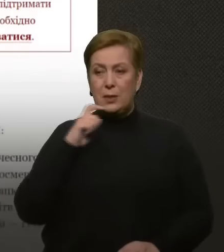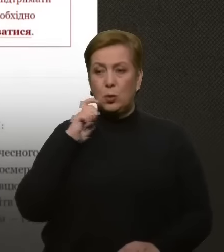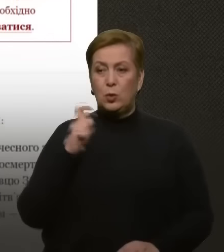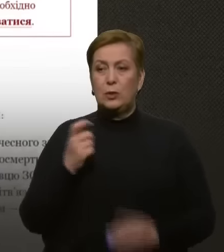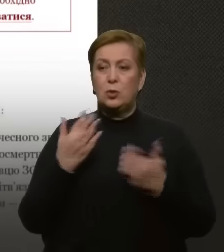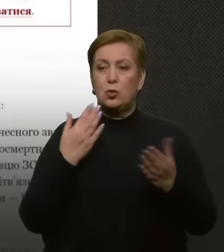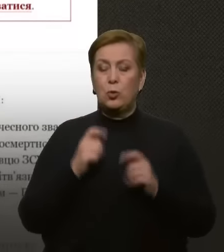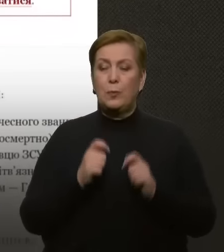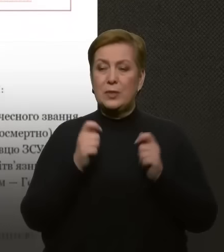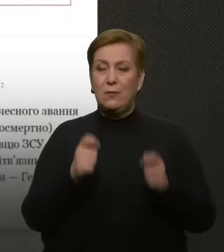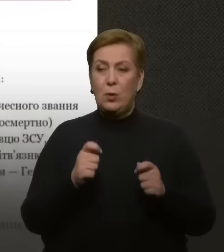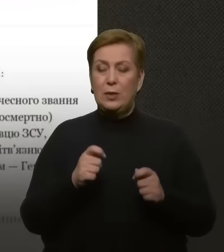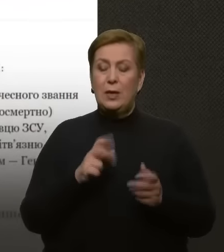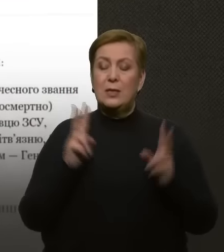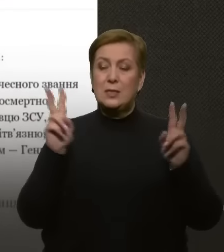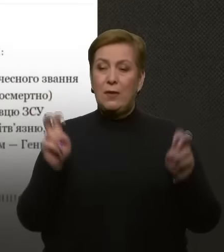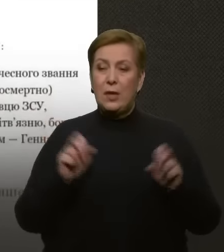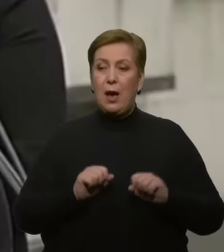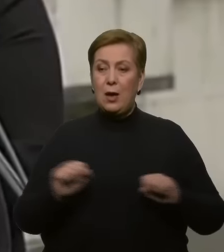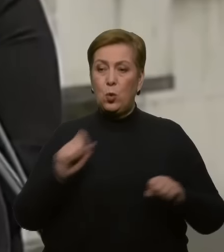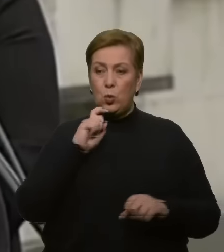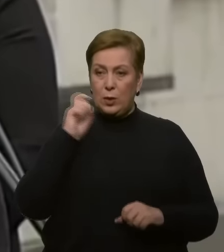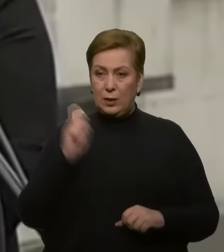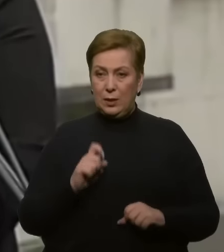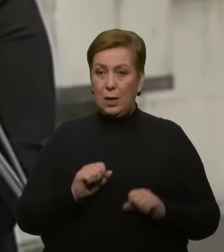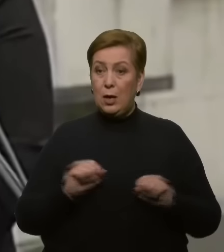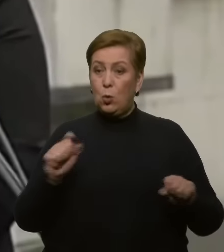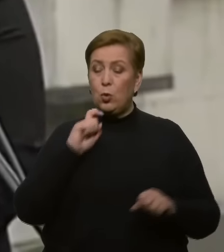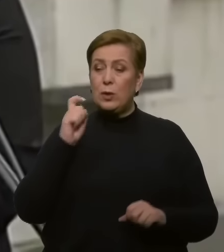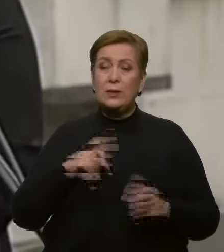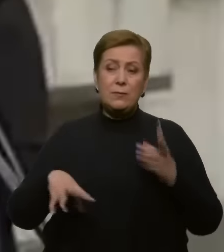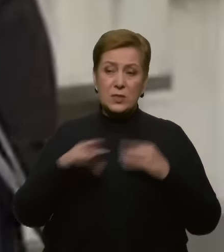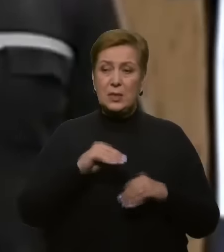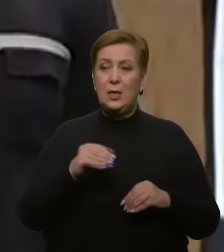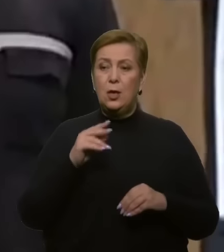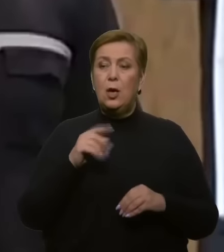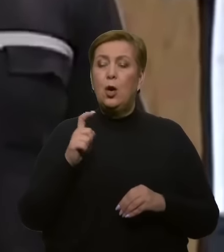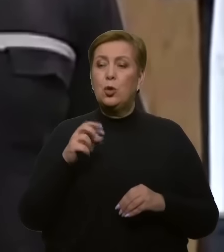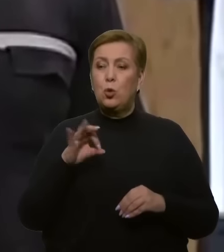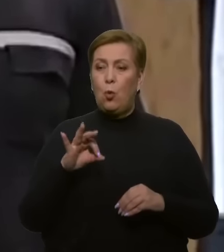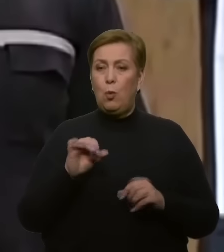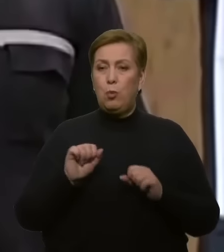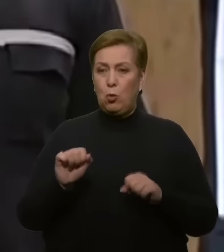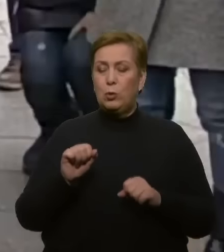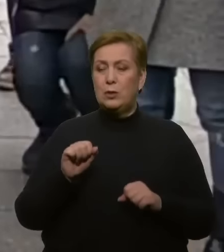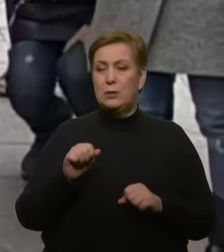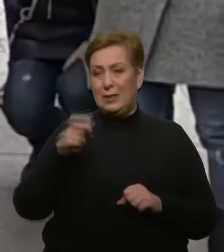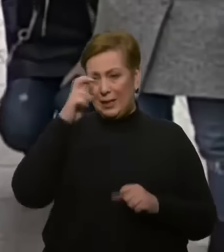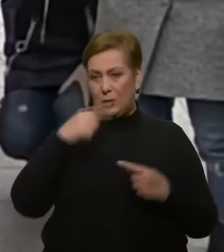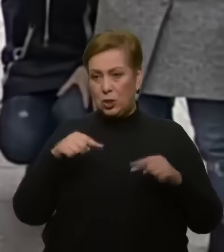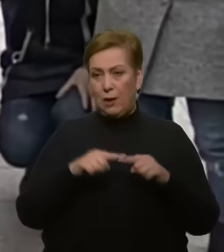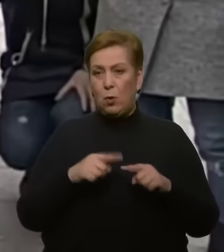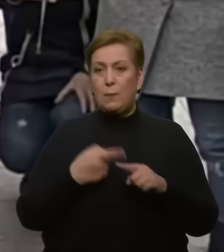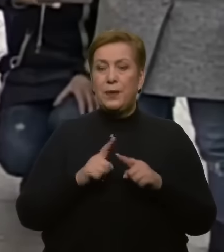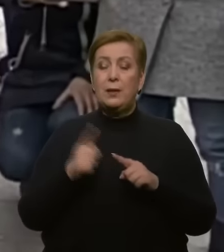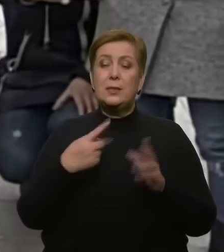України. Кажуть, Герої України – всі, хто зараз боронить державу, але Афанасів – обличчя кримського спротиву та політв'язнів, яких досі